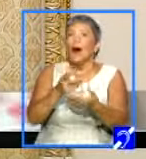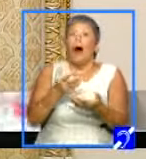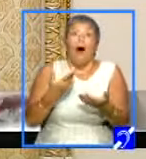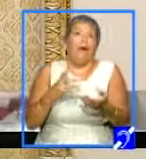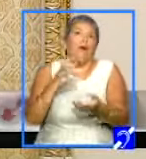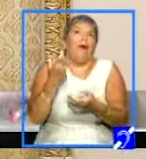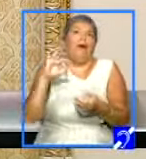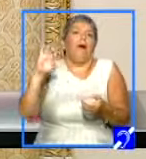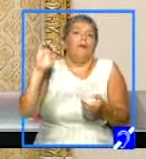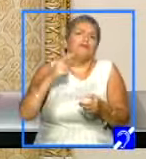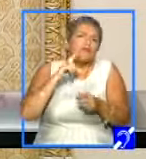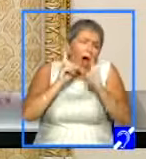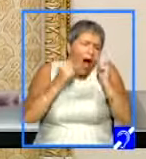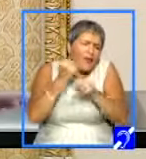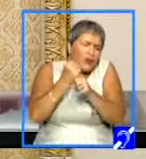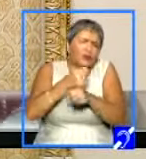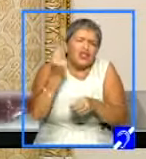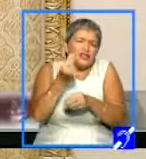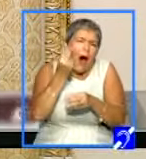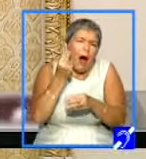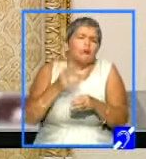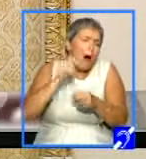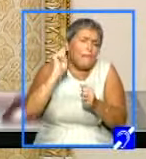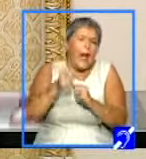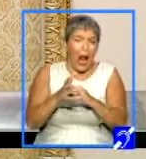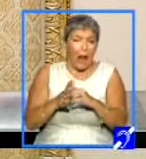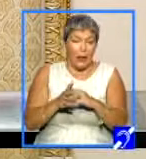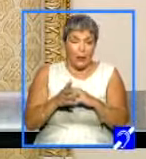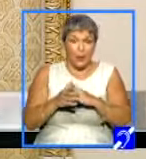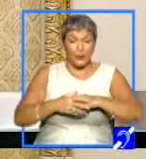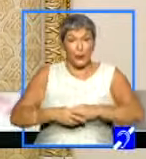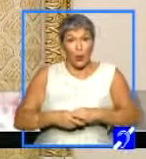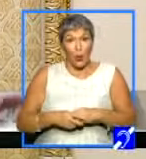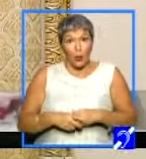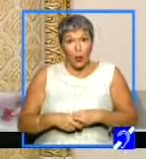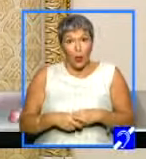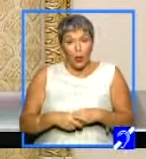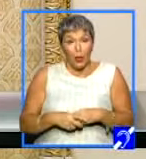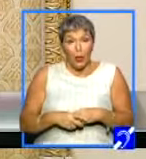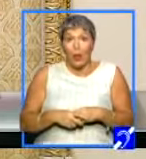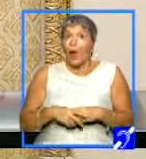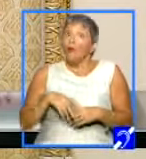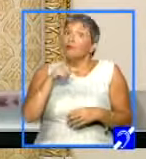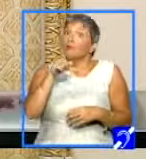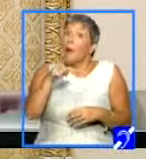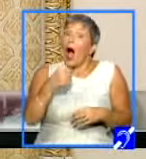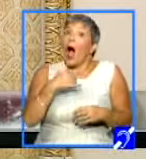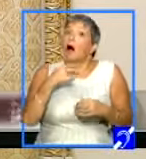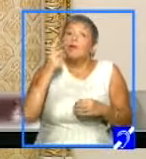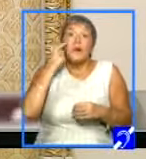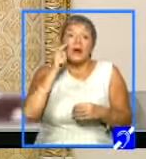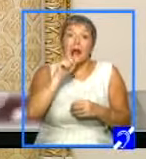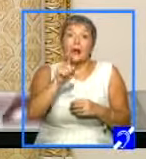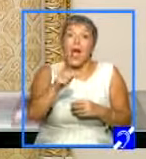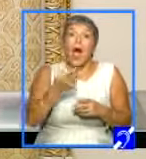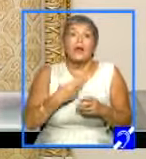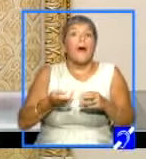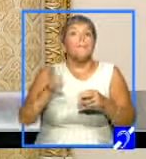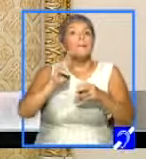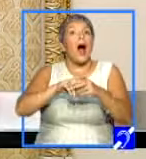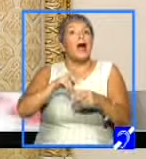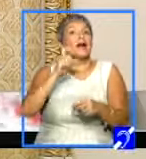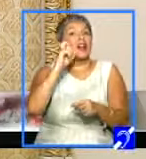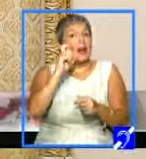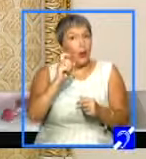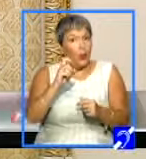anumite fapte penale. Deci, situația, după părerea mea, este din ce în ce